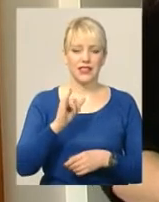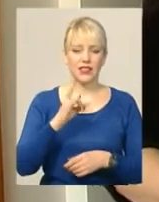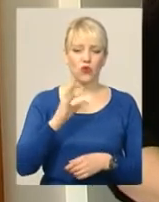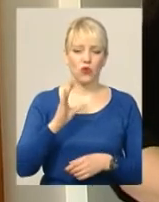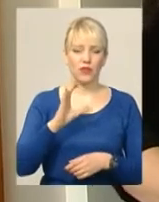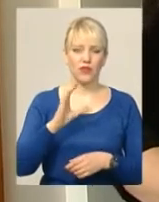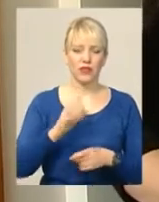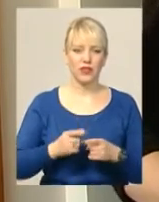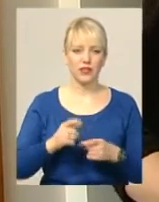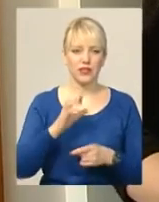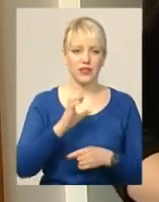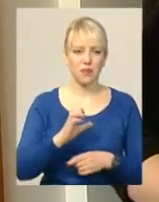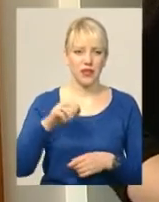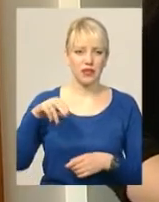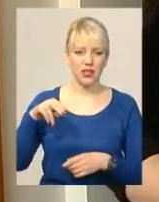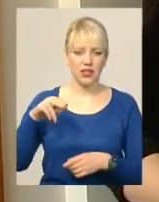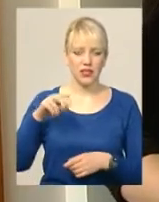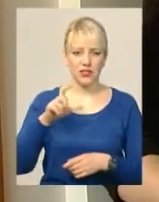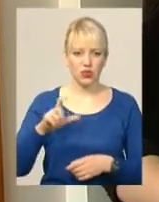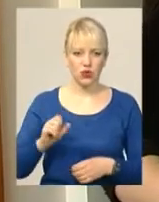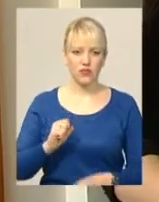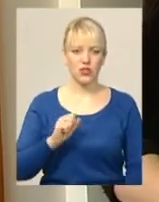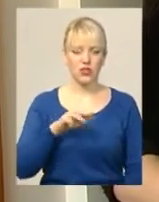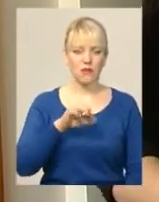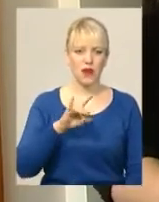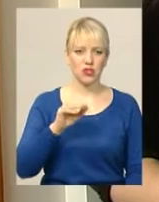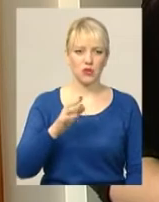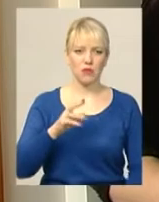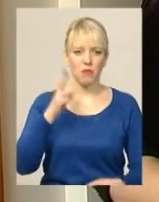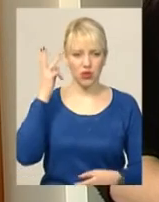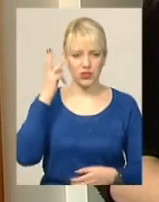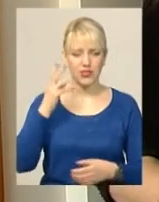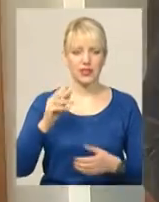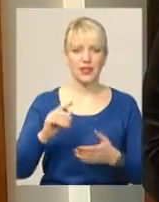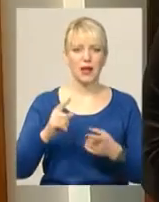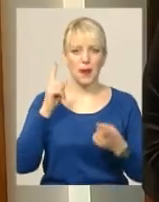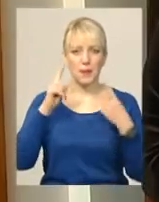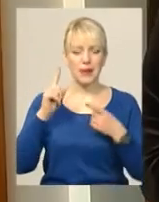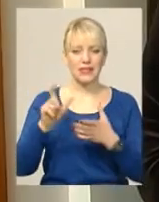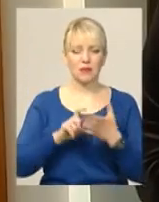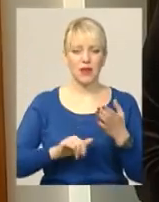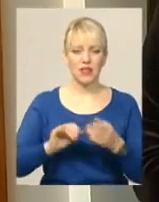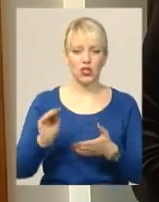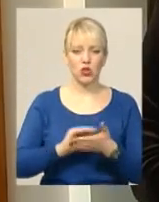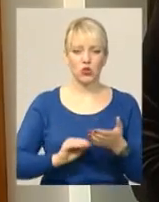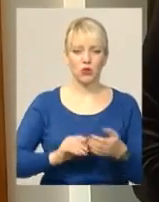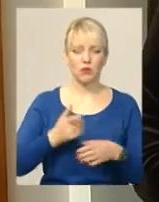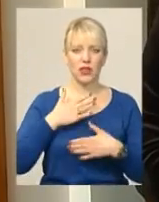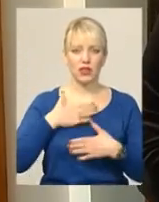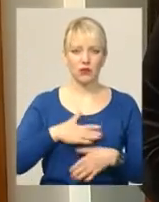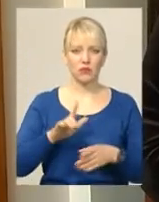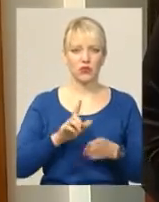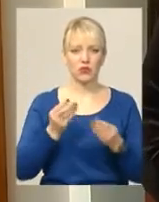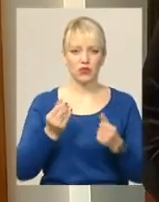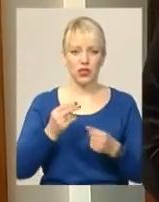обласної філармонії, і Малішу Петру Івановичу, подільському письменнику і журналісту. Дуже приємно, що фінансовий еквівіалент